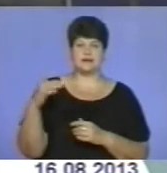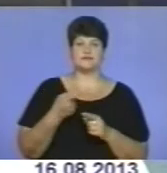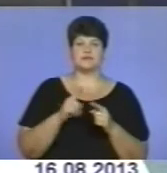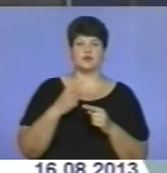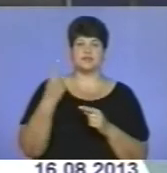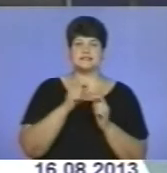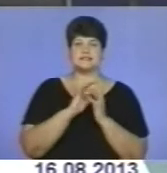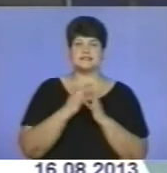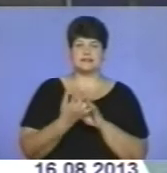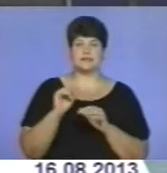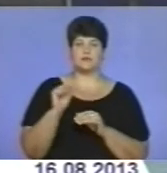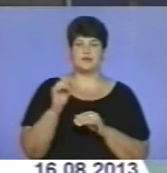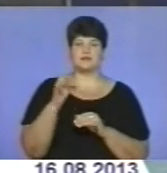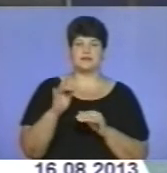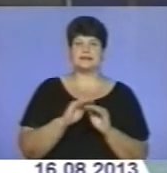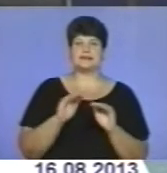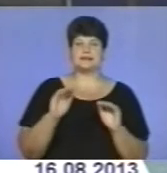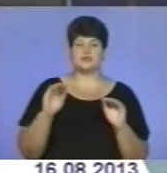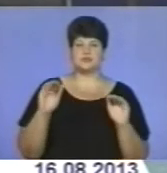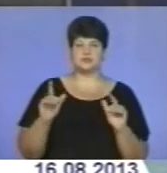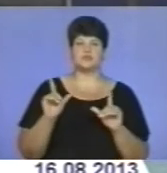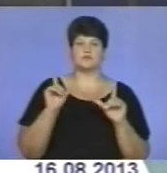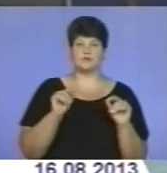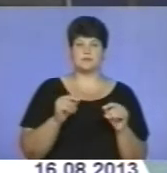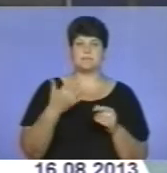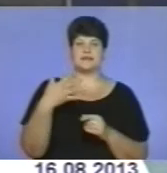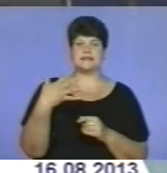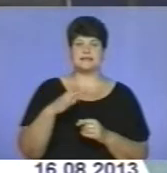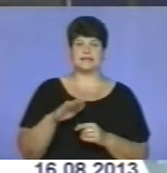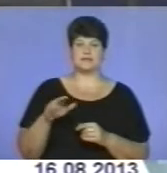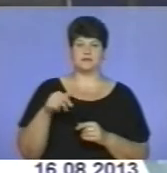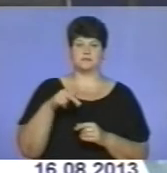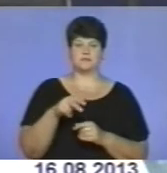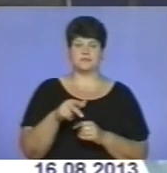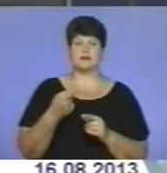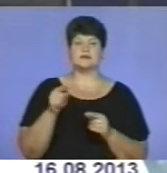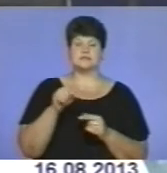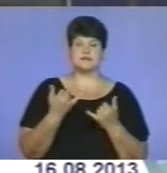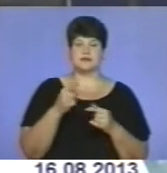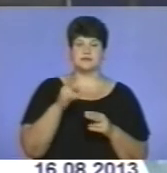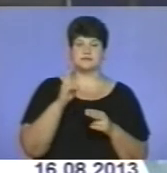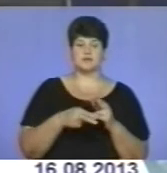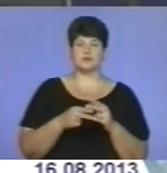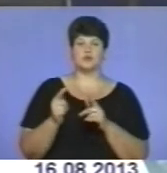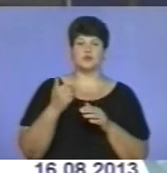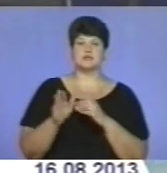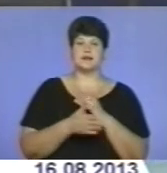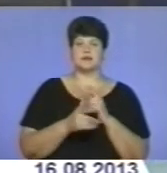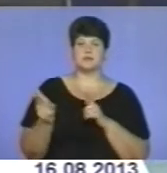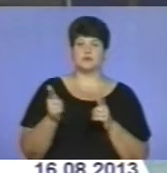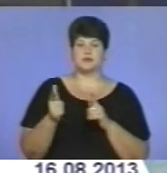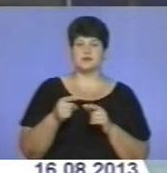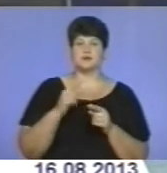сіл Теребовлянського району, де дитячий садок відвідують понад 50 дітей. Зараз там завершують останнє приготування, і вже